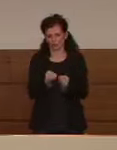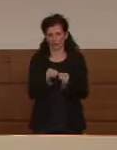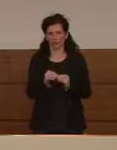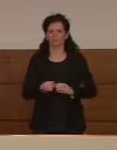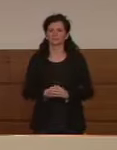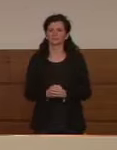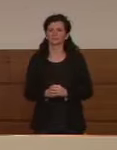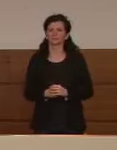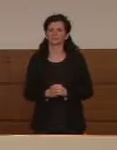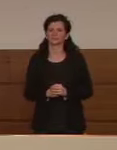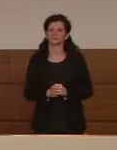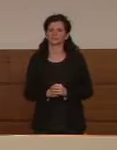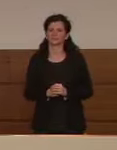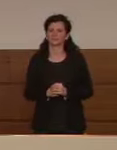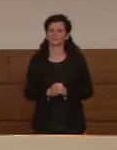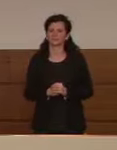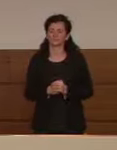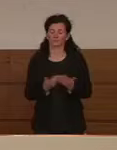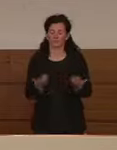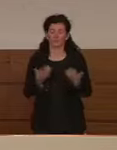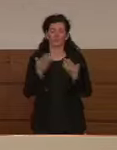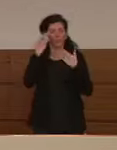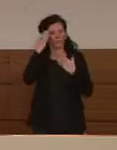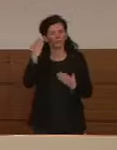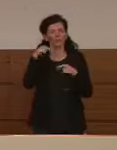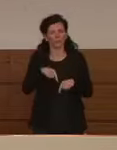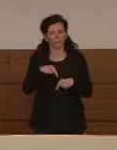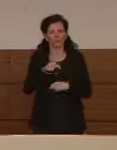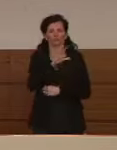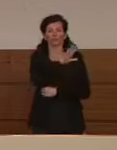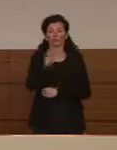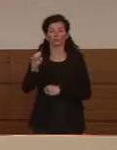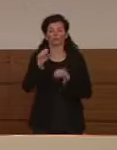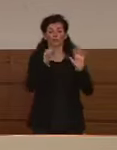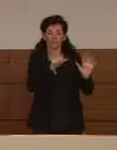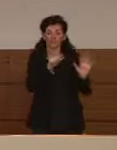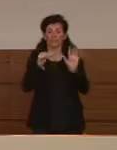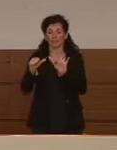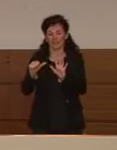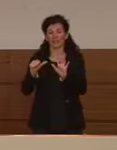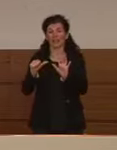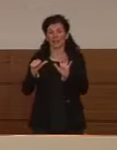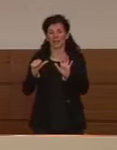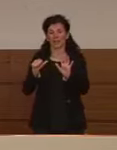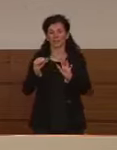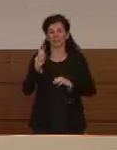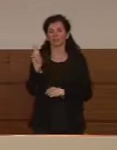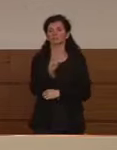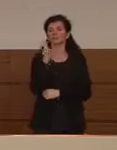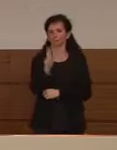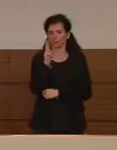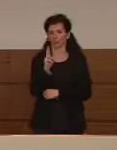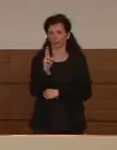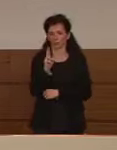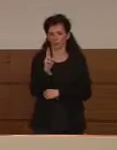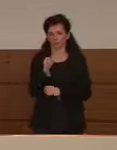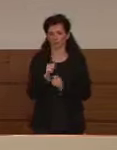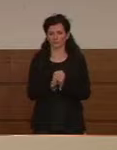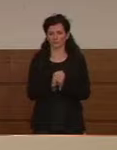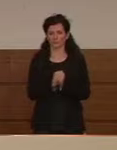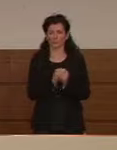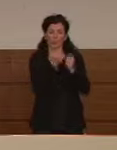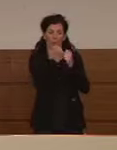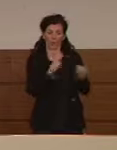oggi abbiamo un numero di deceduti di 566 persone. Il totale dei